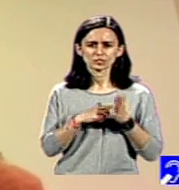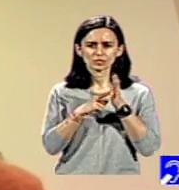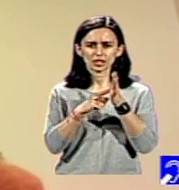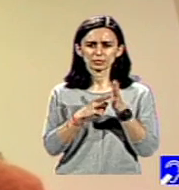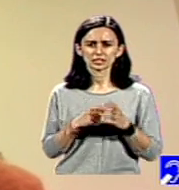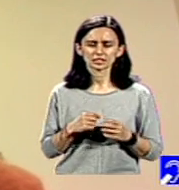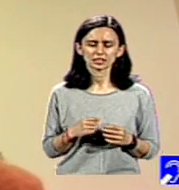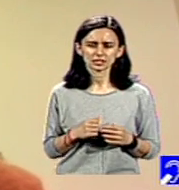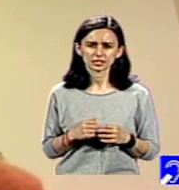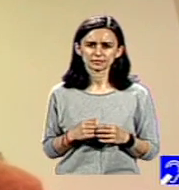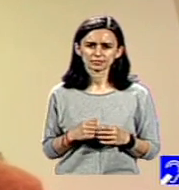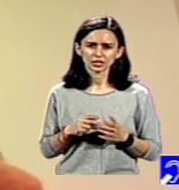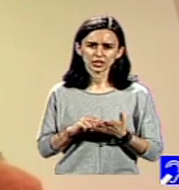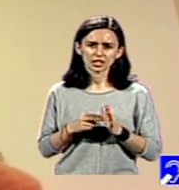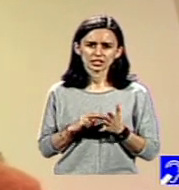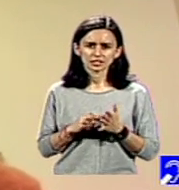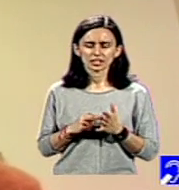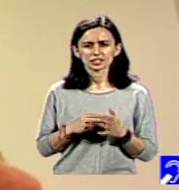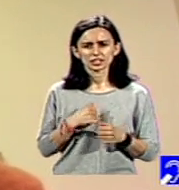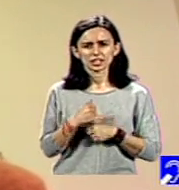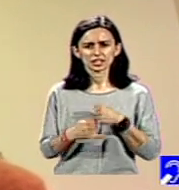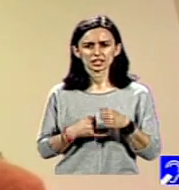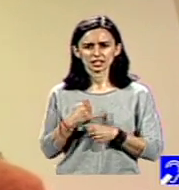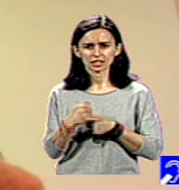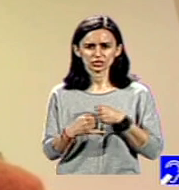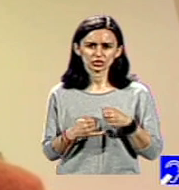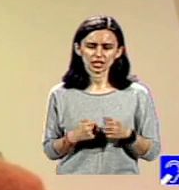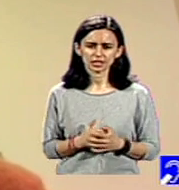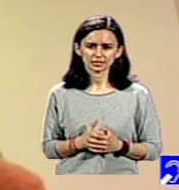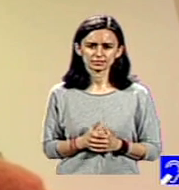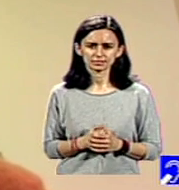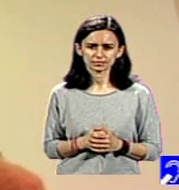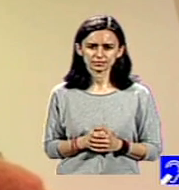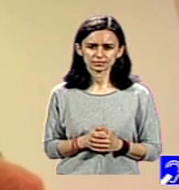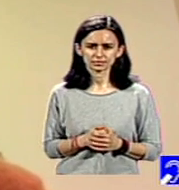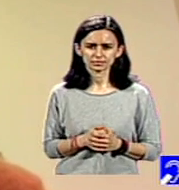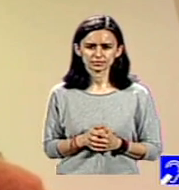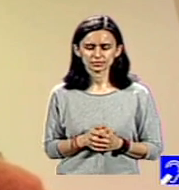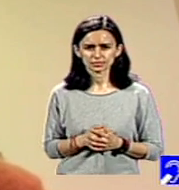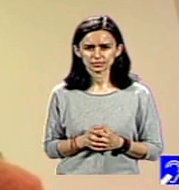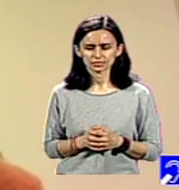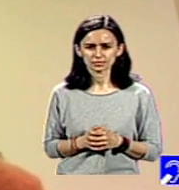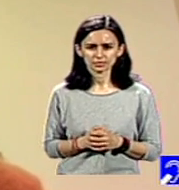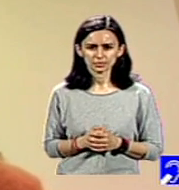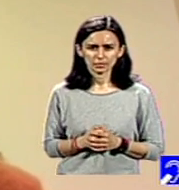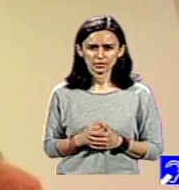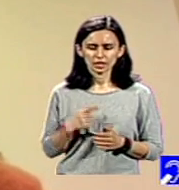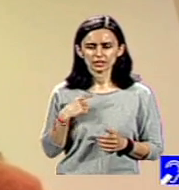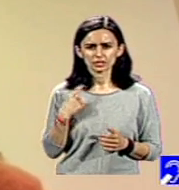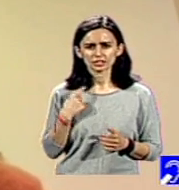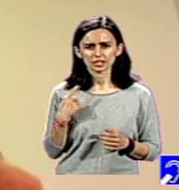cadrul organizațiilor internaționale. Sigur, ne referim în primul rând la Inclusion International,